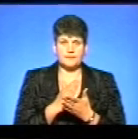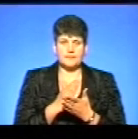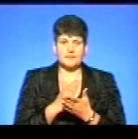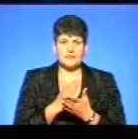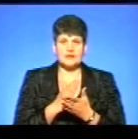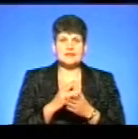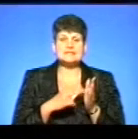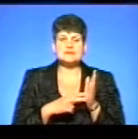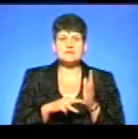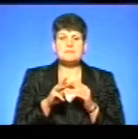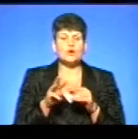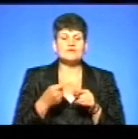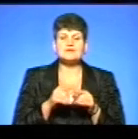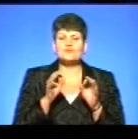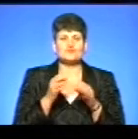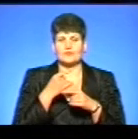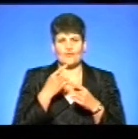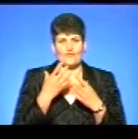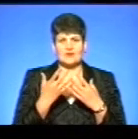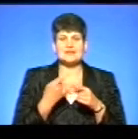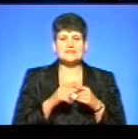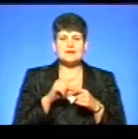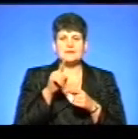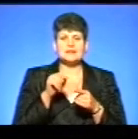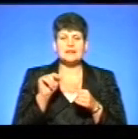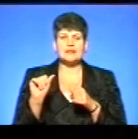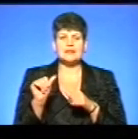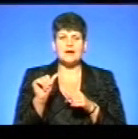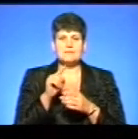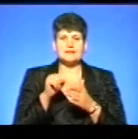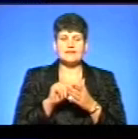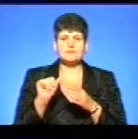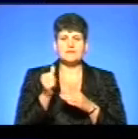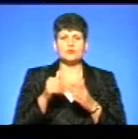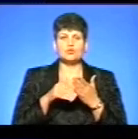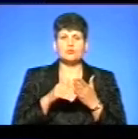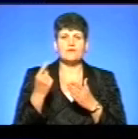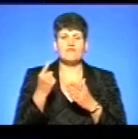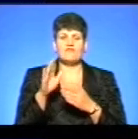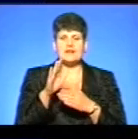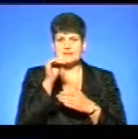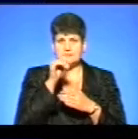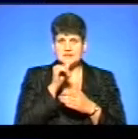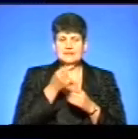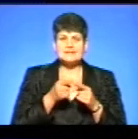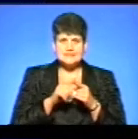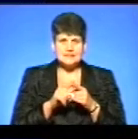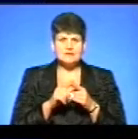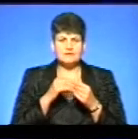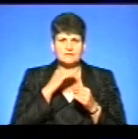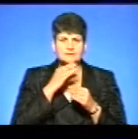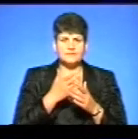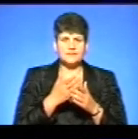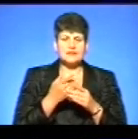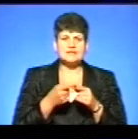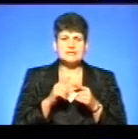мільйонів – це ні про що не каже наші розчанки. Це йде питання на первинну допомогу до вересня місяця. Тобто, якщо в вересні місяці... Це достатньо буде цих кошти?